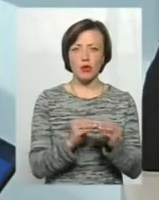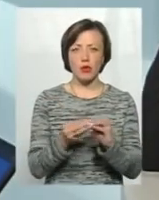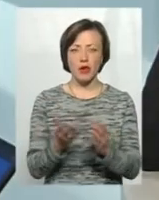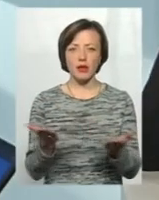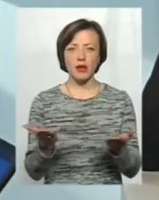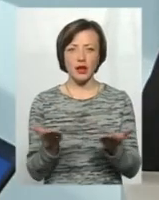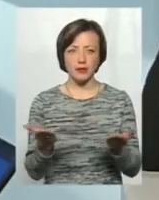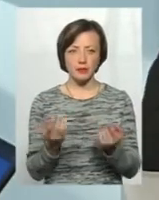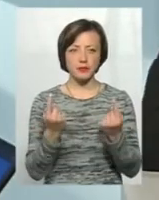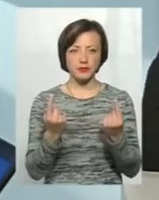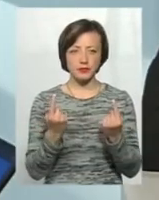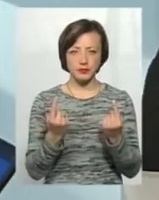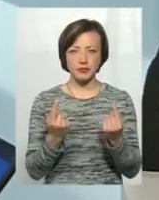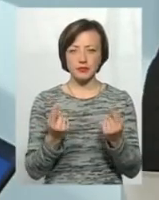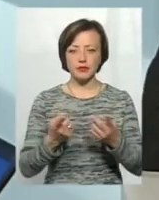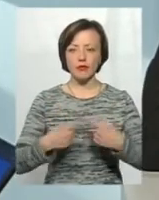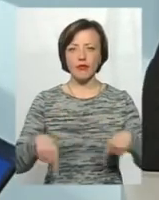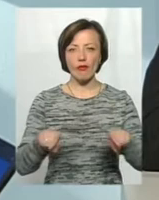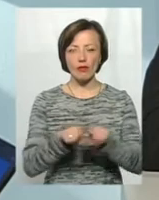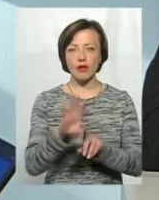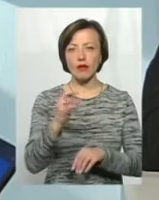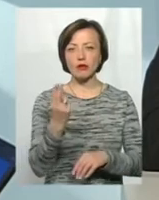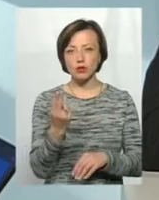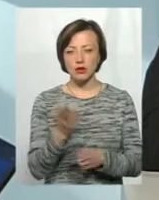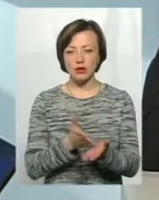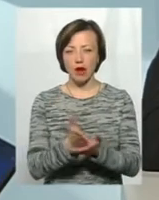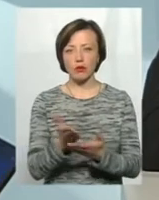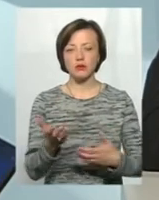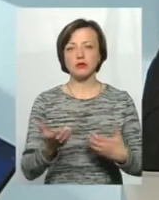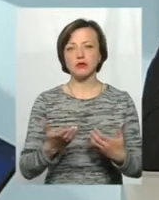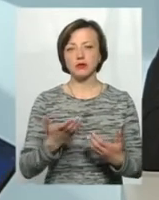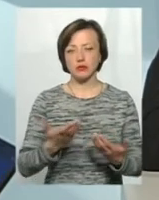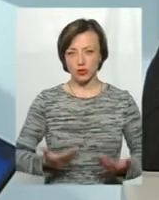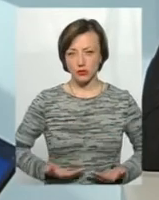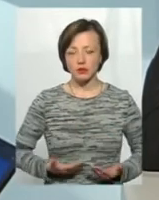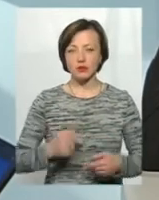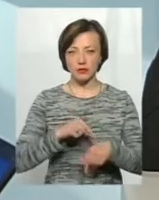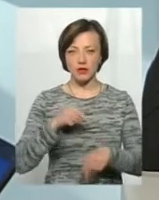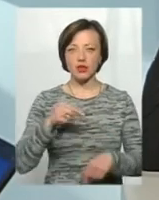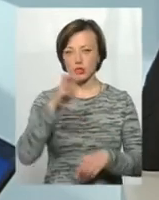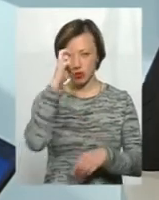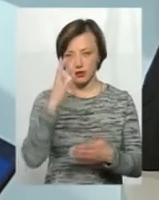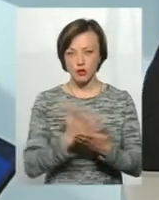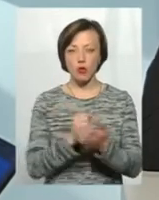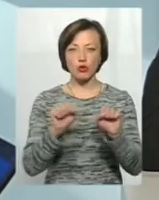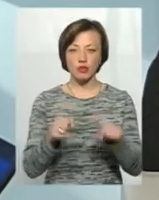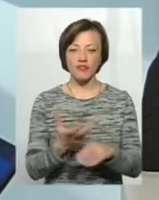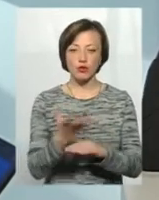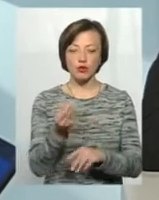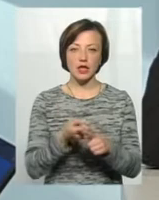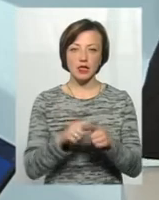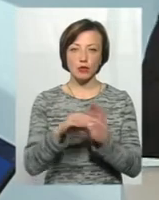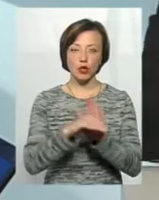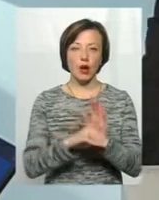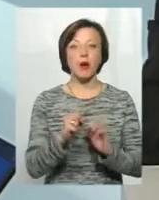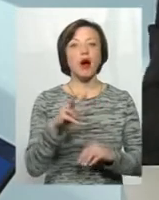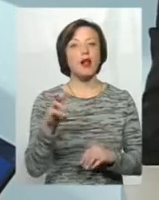великі галузі і соціального напрямку переживають, держава знайшла за можливий доцільний все-таки фінансувати ці програми.